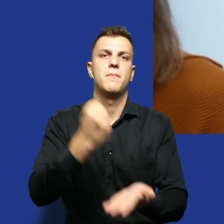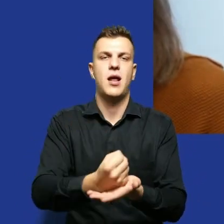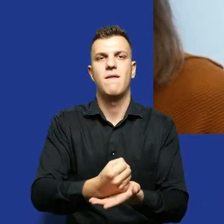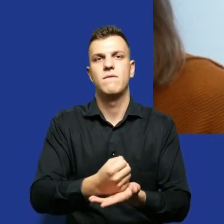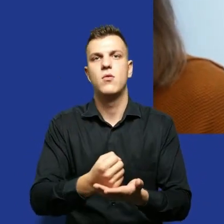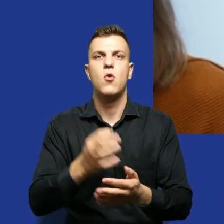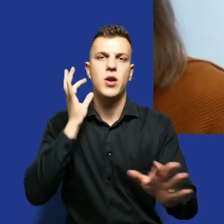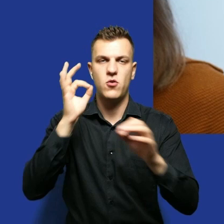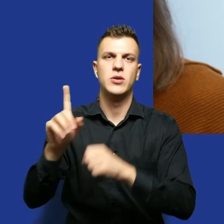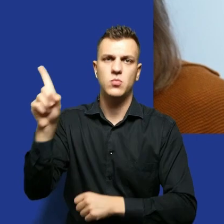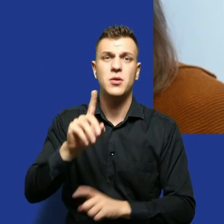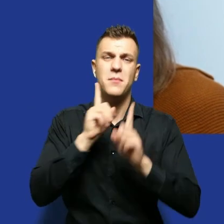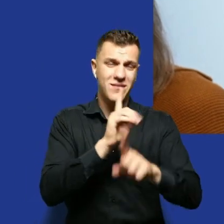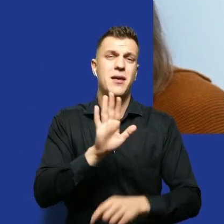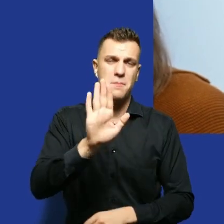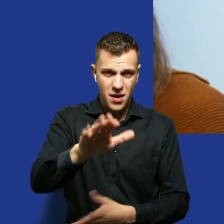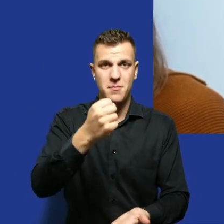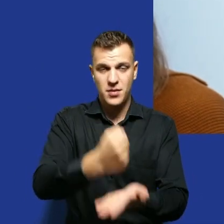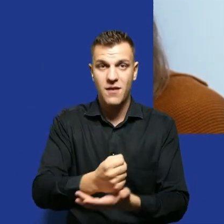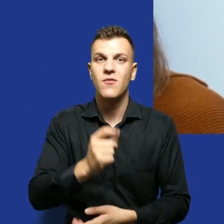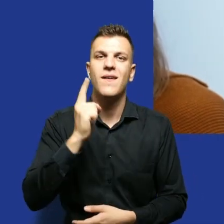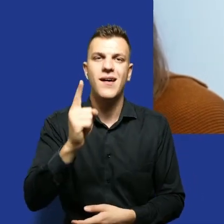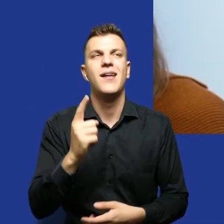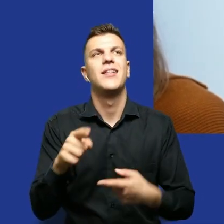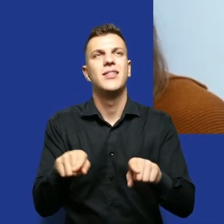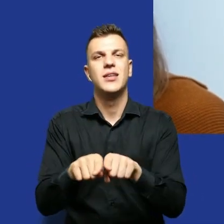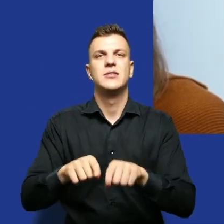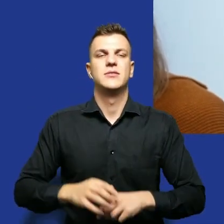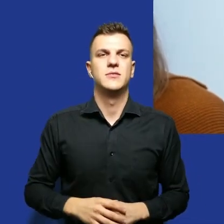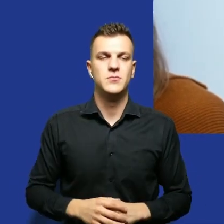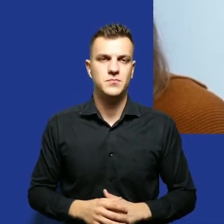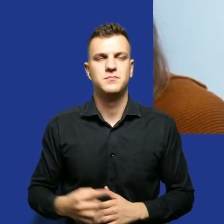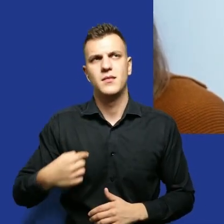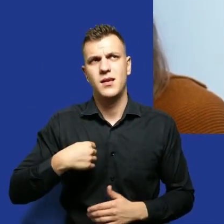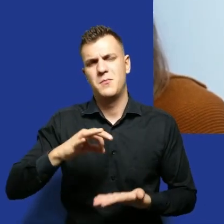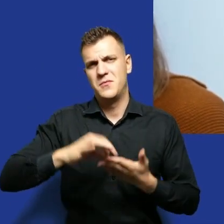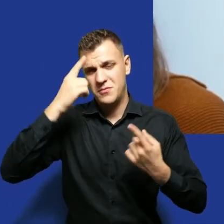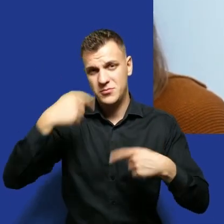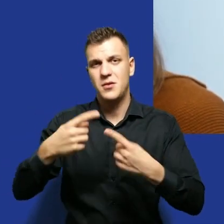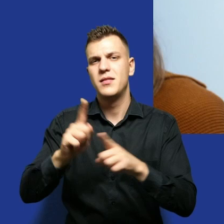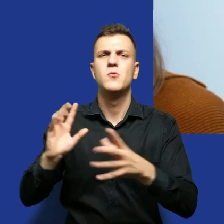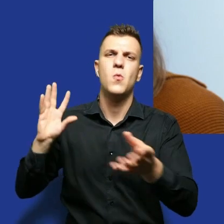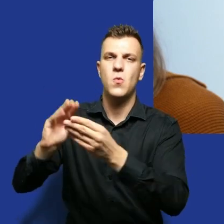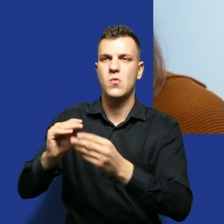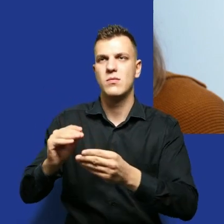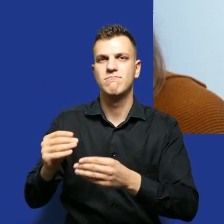przysługuje to prawo, jednocześnie mam takie przekonanie i też oparty na własnym doświadczeniu